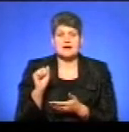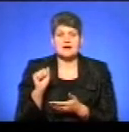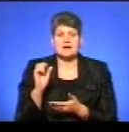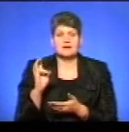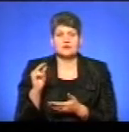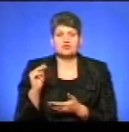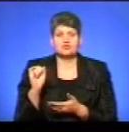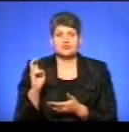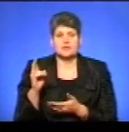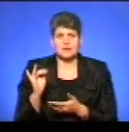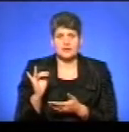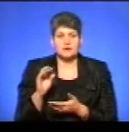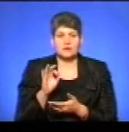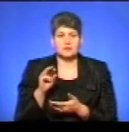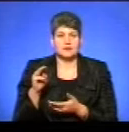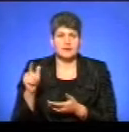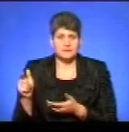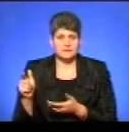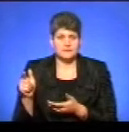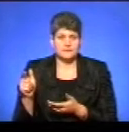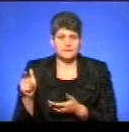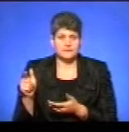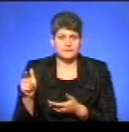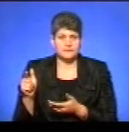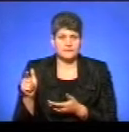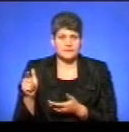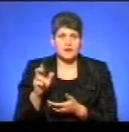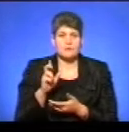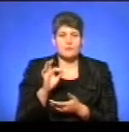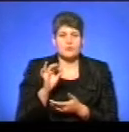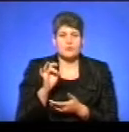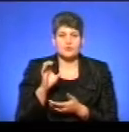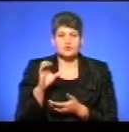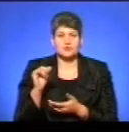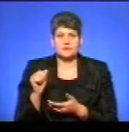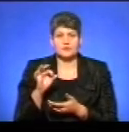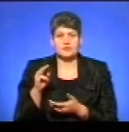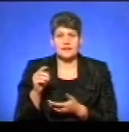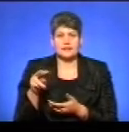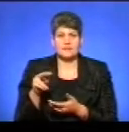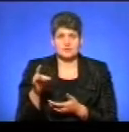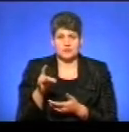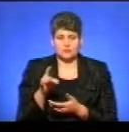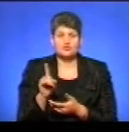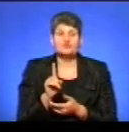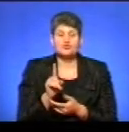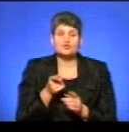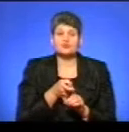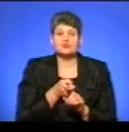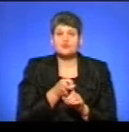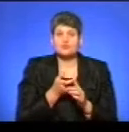Саранчуківській ОТГ і Борсуківській ОТГ Леновецького району. Що стосується